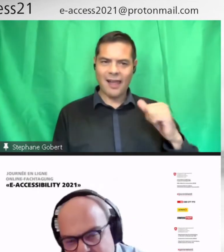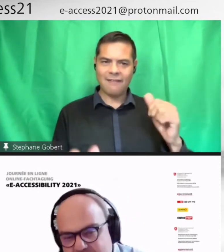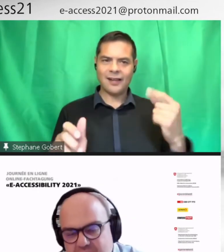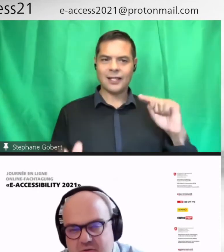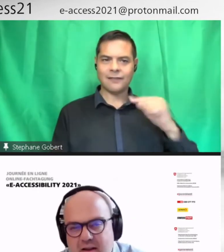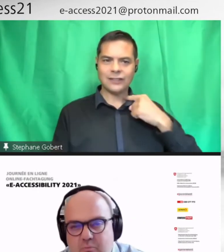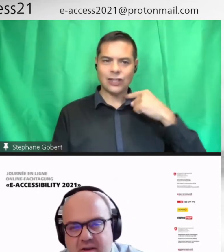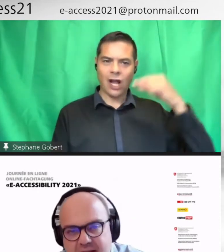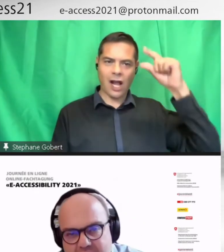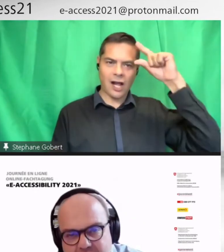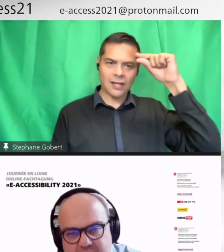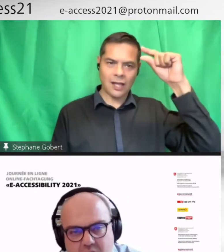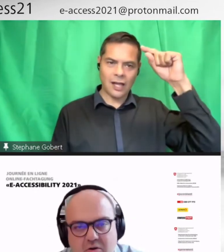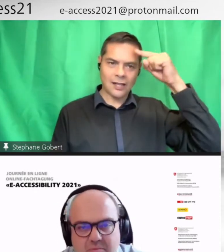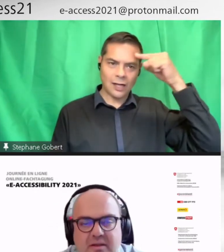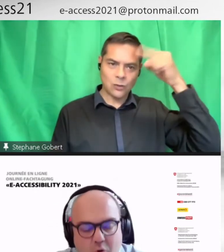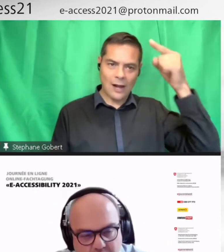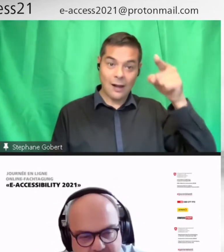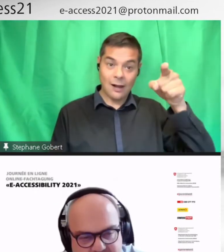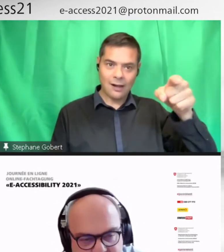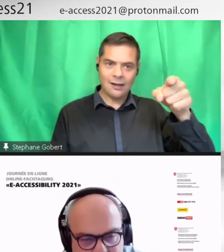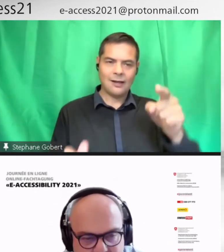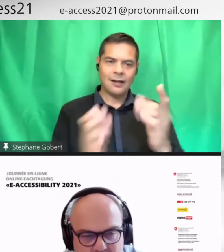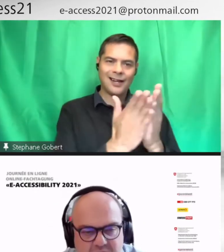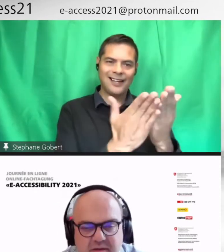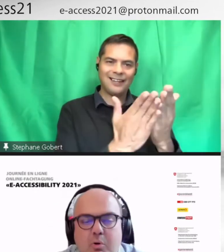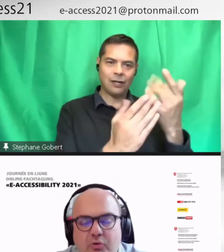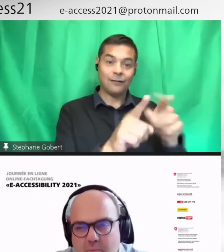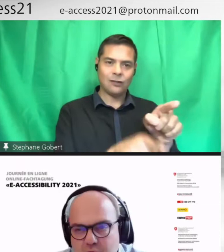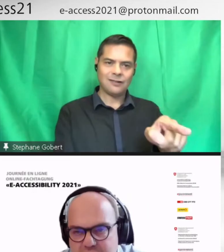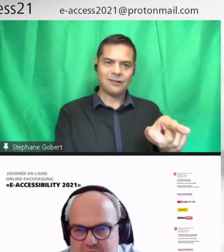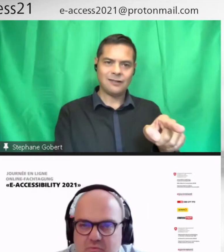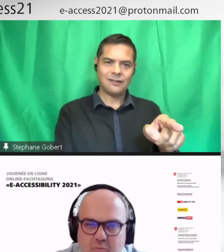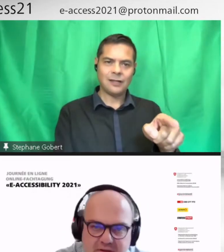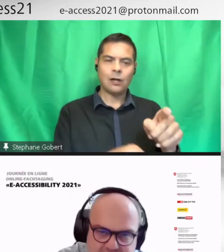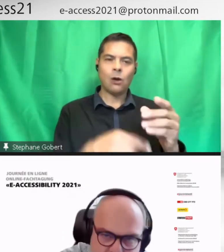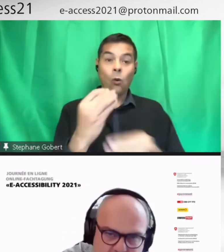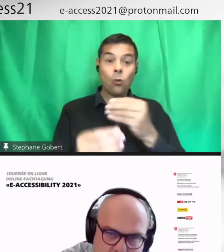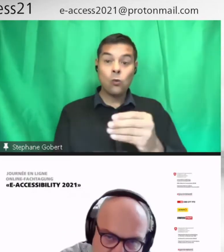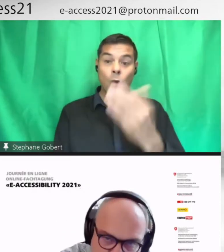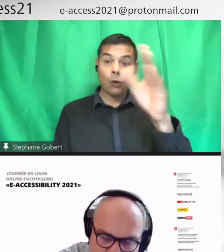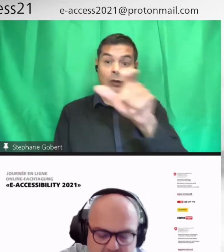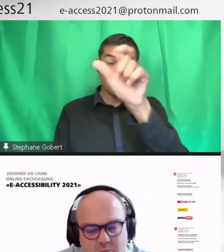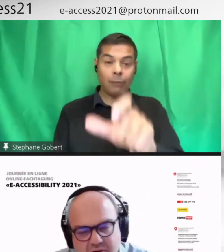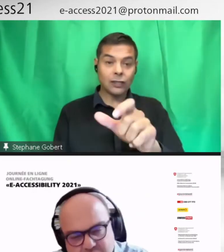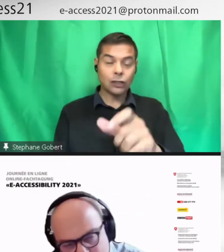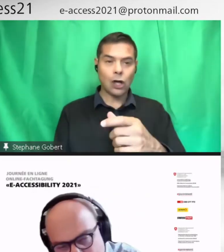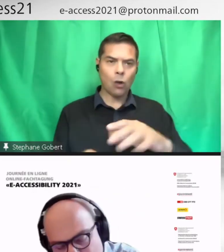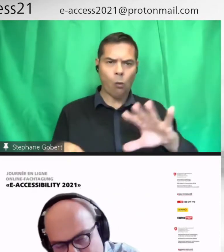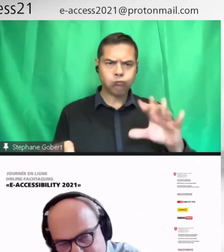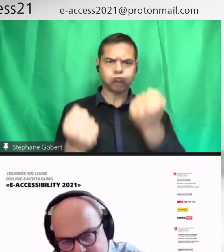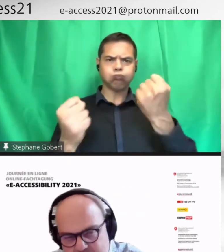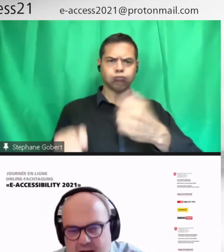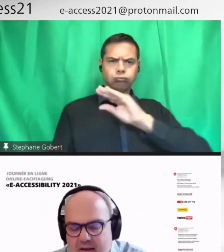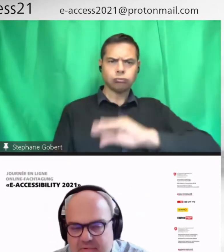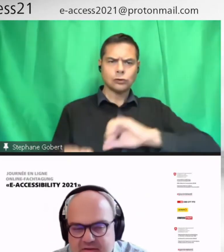des livres scolaires pour les élèves qui ont peut-être un haut potentiel, qui ont envie d'apprendre plus. Donc, pour les uns,'est peut-être plus simple. Pour les autres, c'est plus complexe.